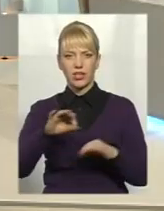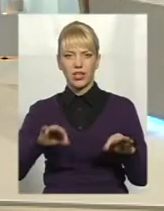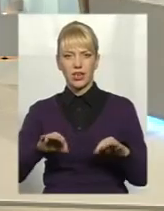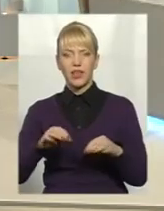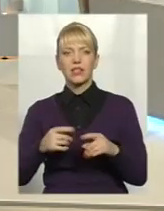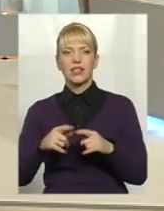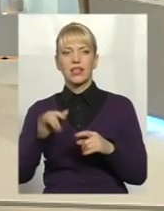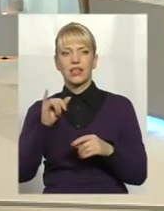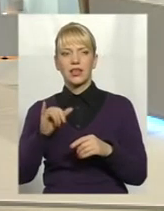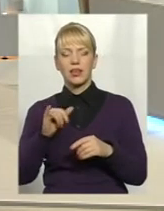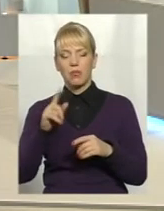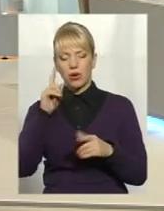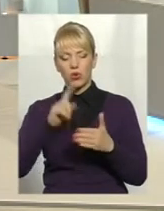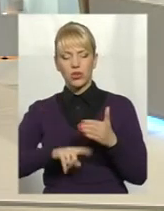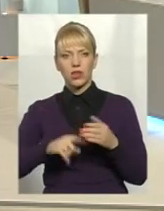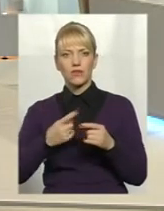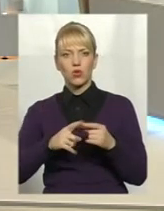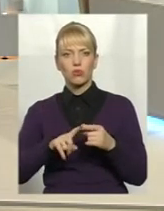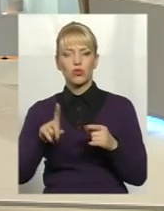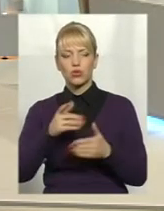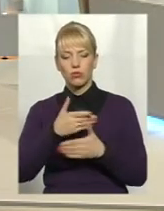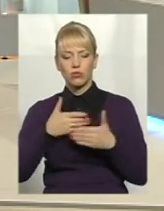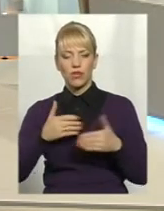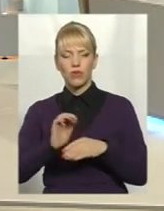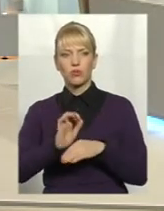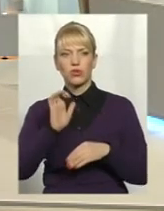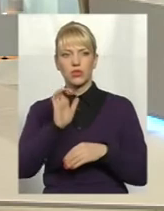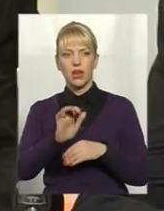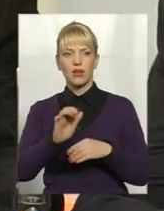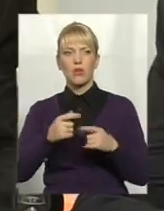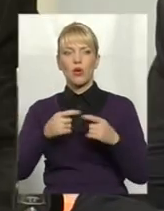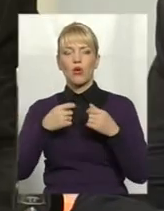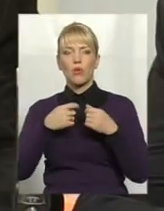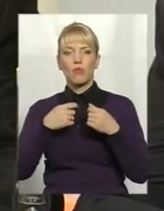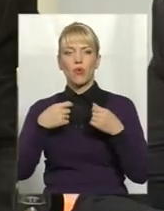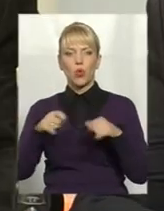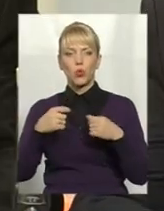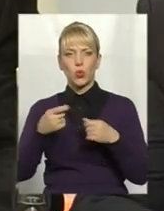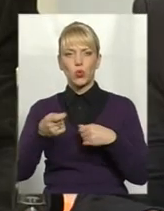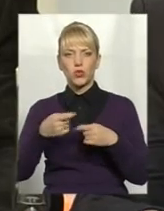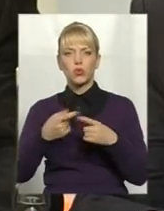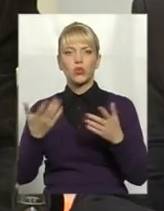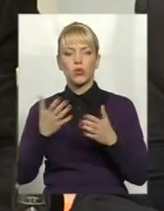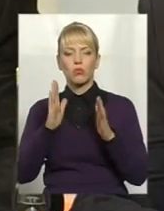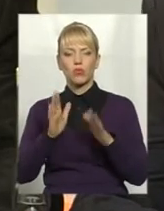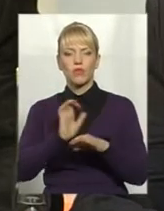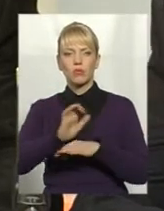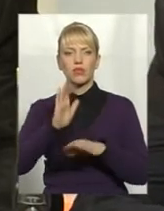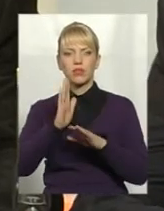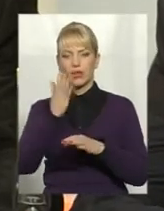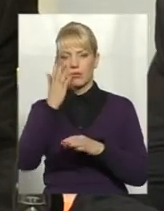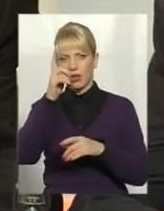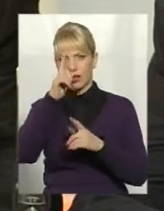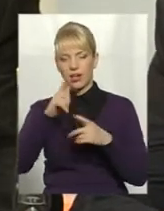випускаємо продукцію, яку може випускати тільки 5 країн світу, і в тому числі тільки наш завод. І ця спеціальна